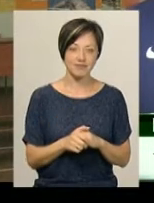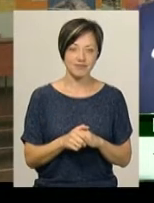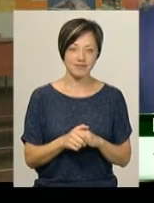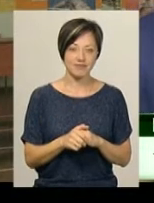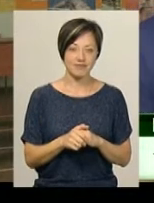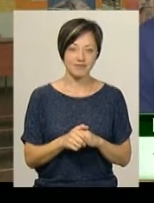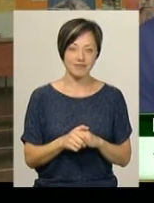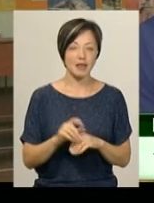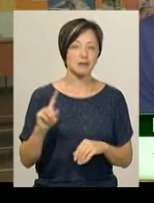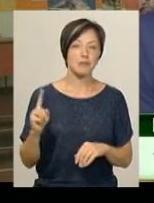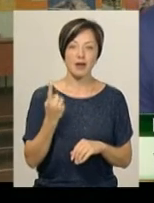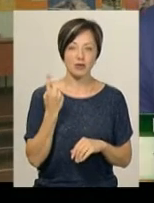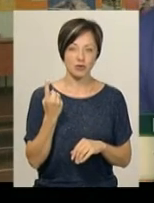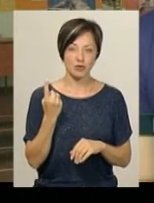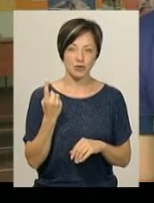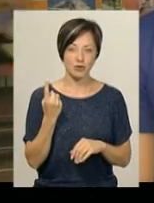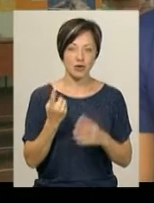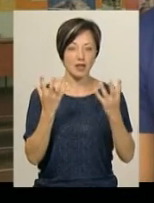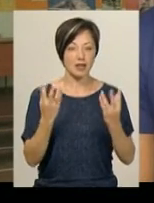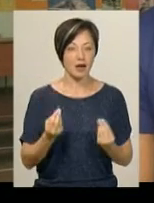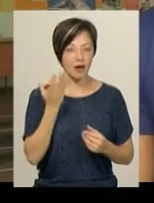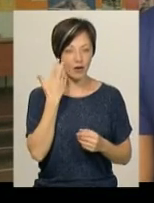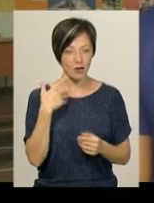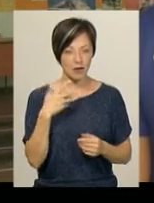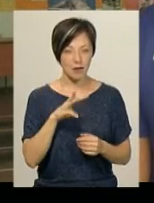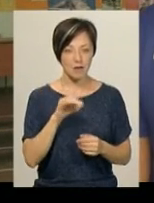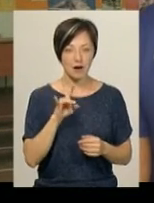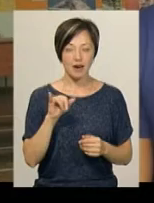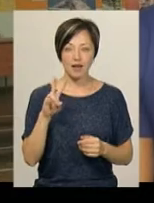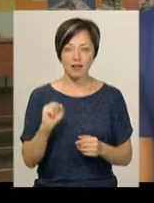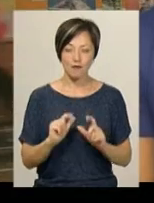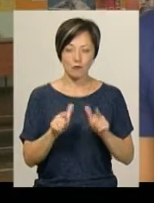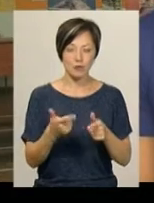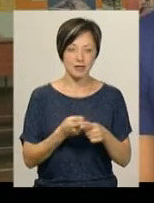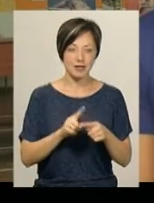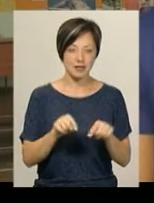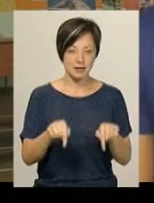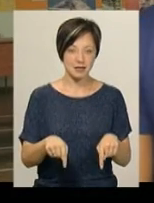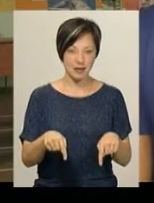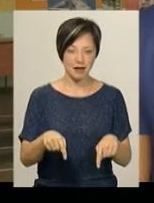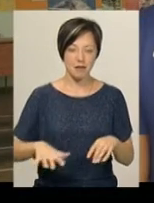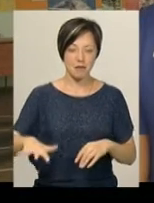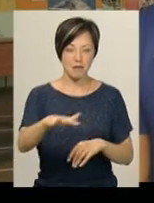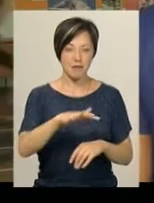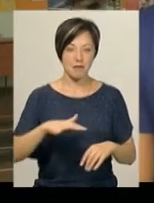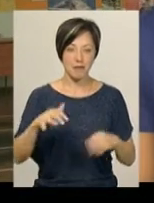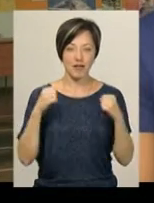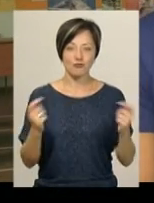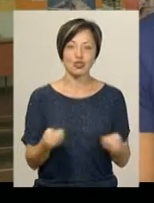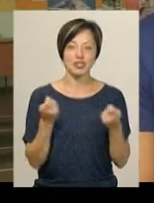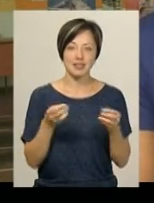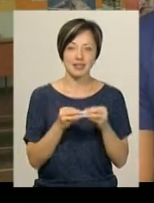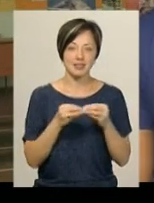З того першого дня, коли вона вступила в цей манеж, в джинсах,